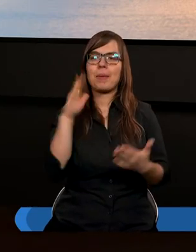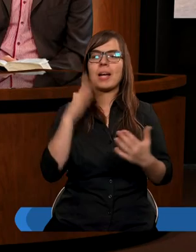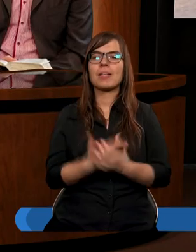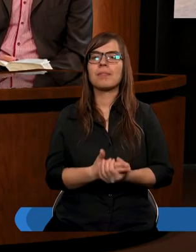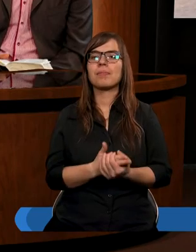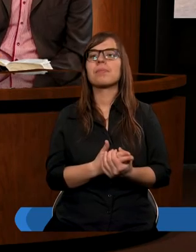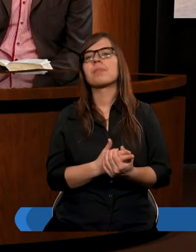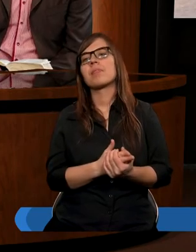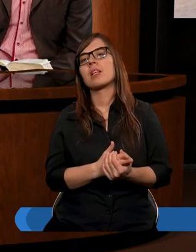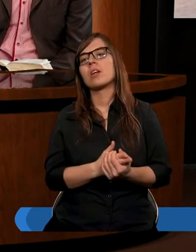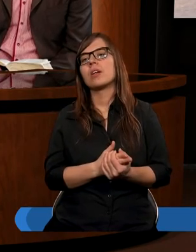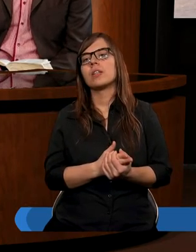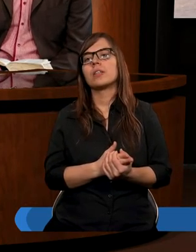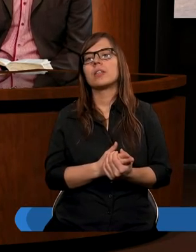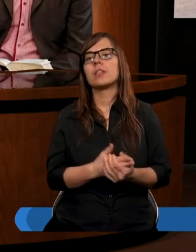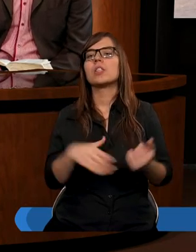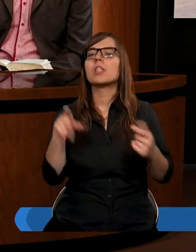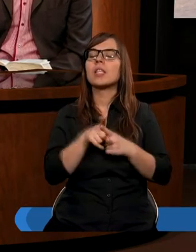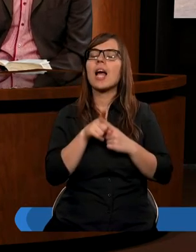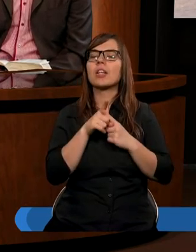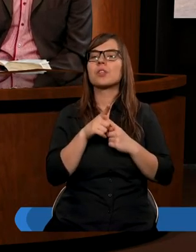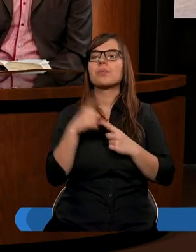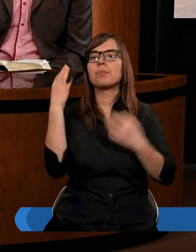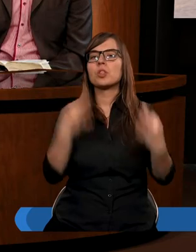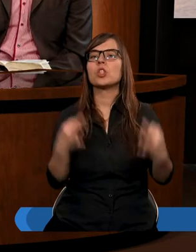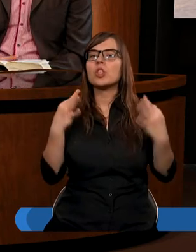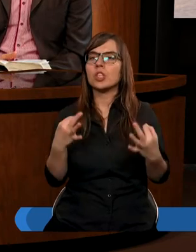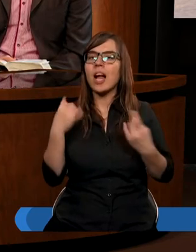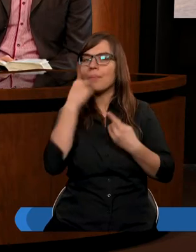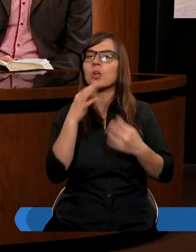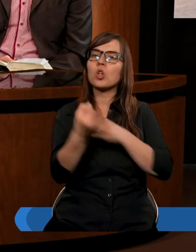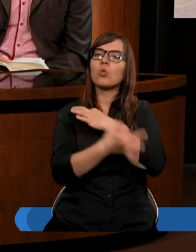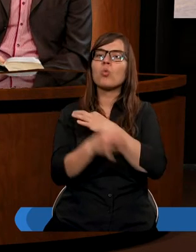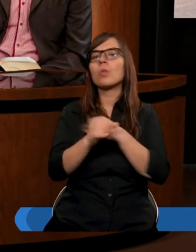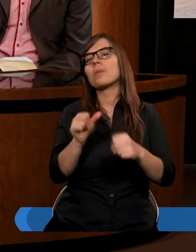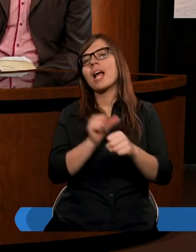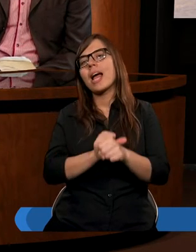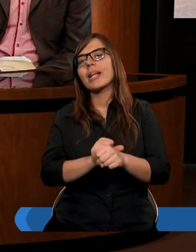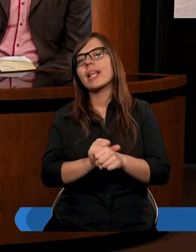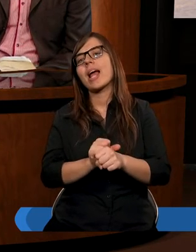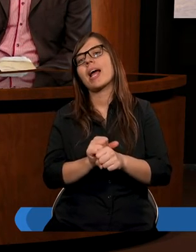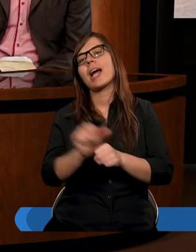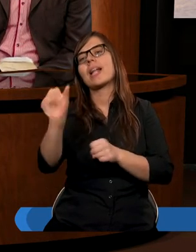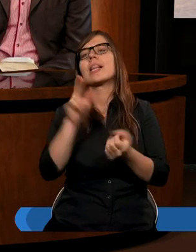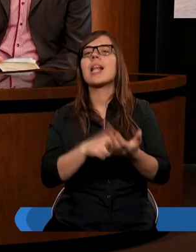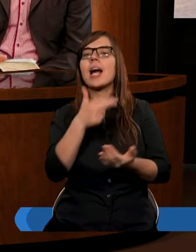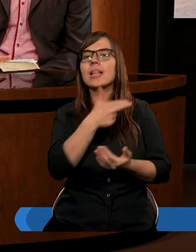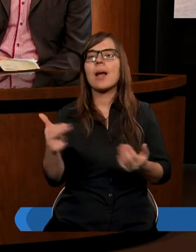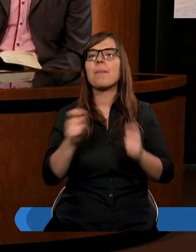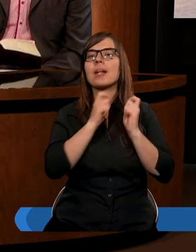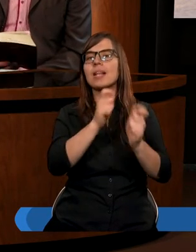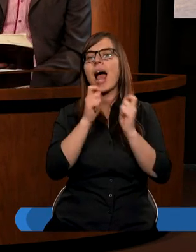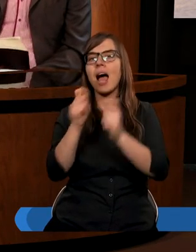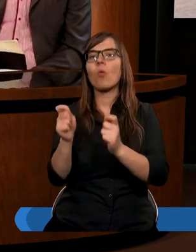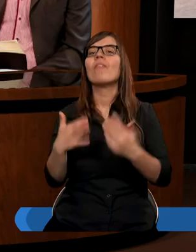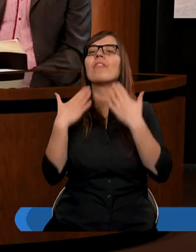mówimy dzisiejsza dzisiejsze studium jest na temat darów